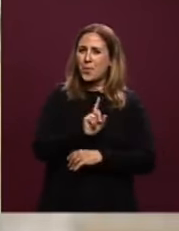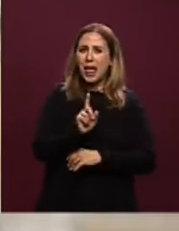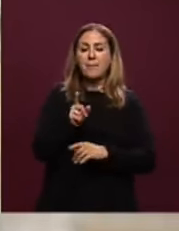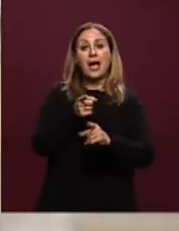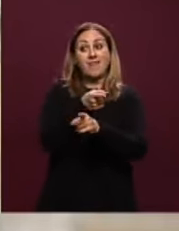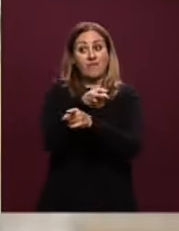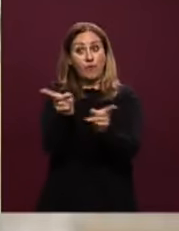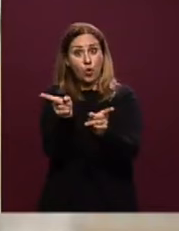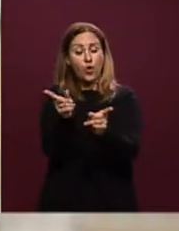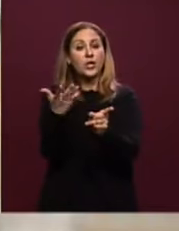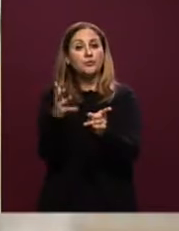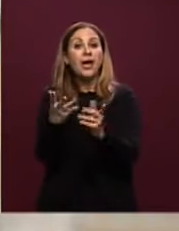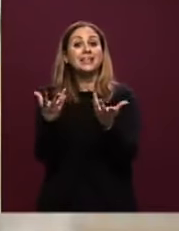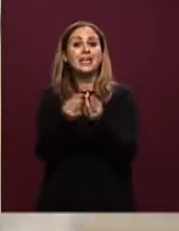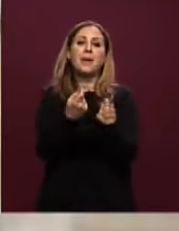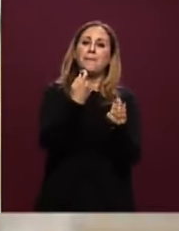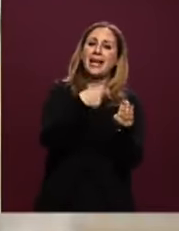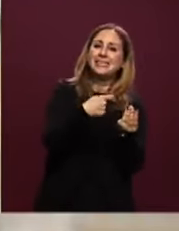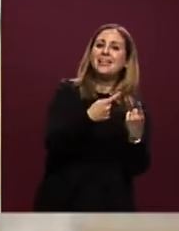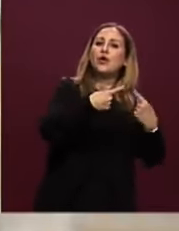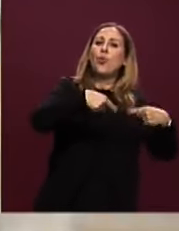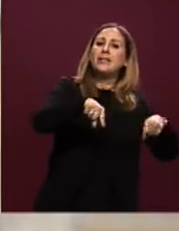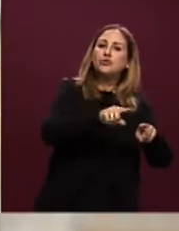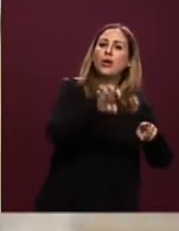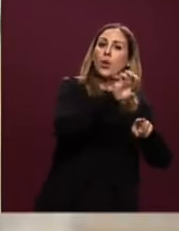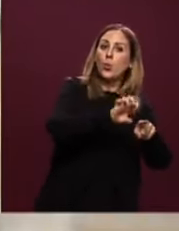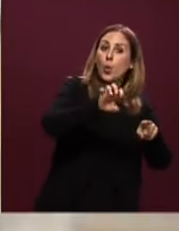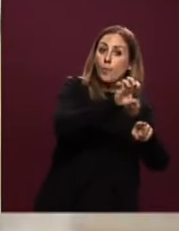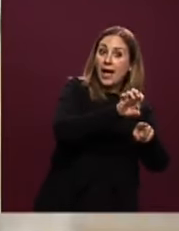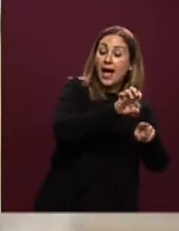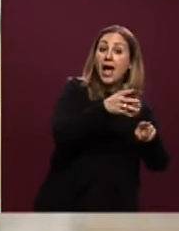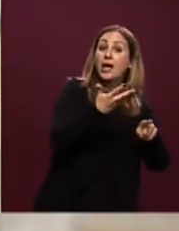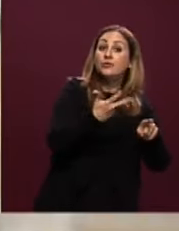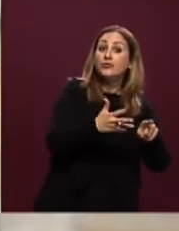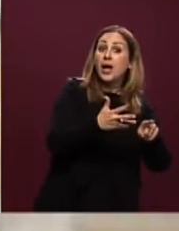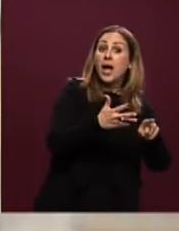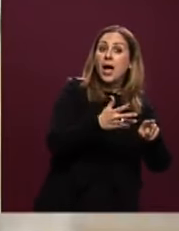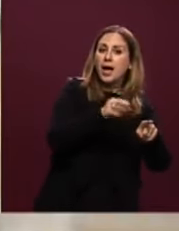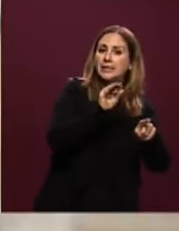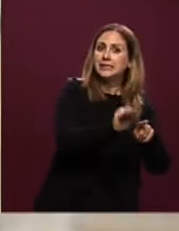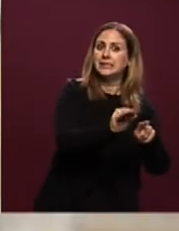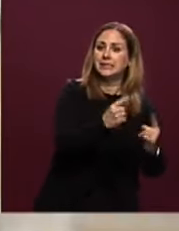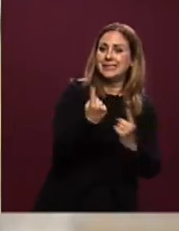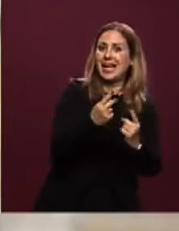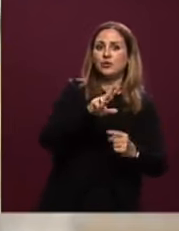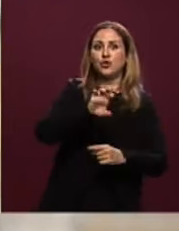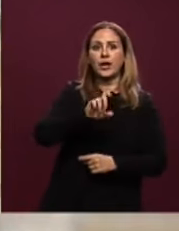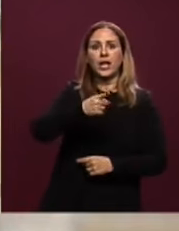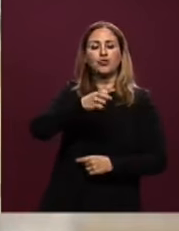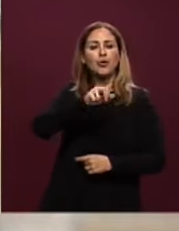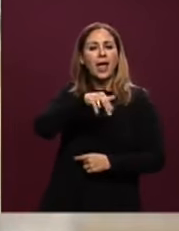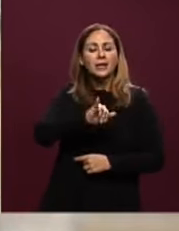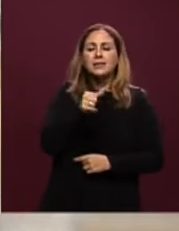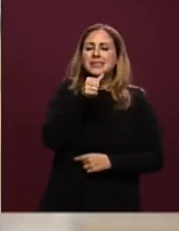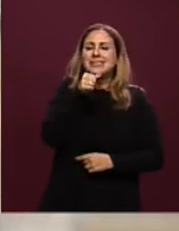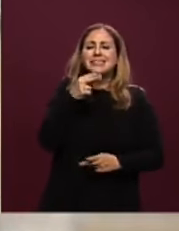insieme alla Presidente della Commissione europea il caso Reggeni e quindi la necessità che il processo